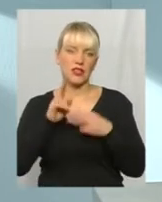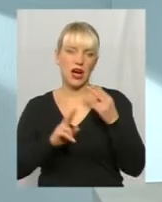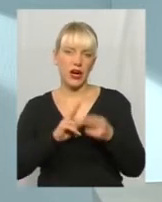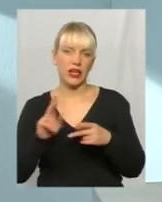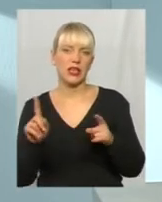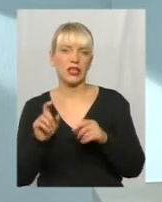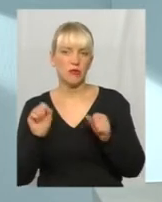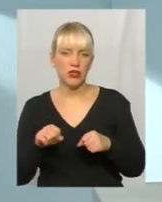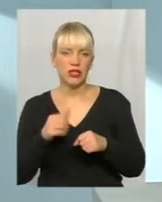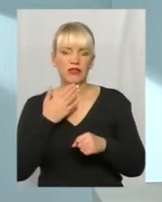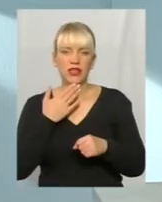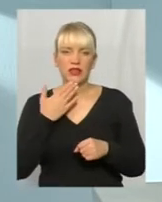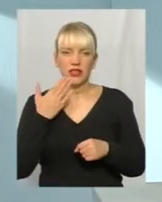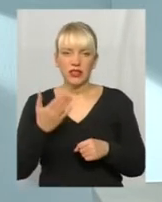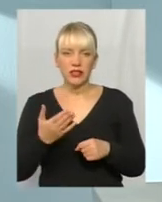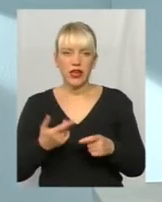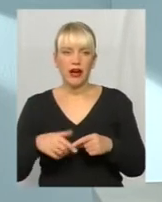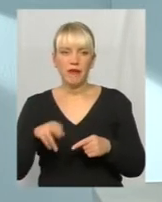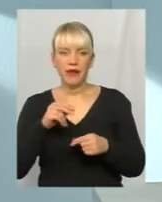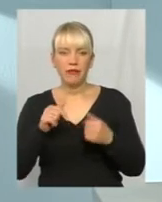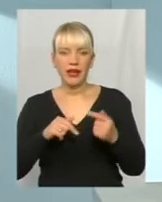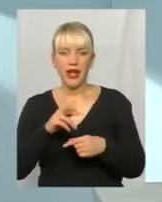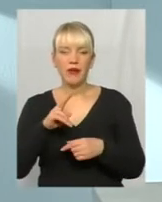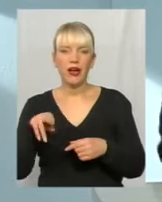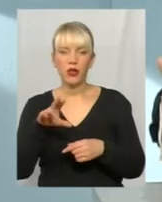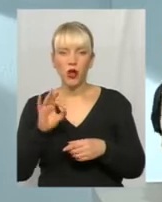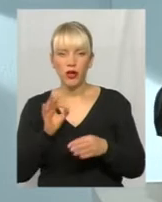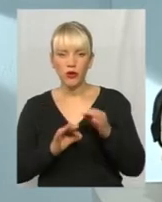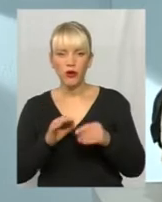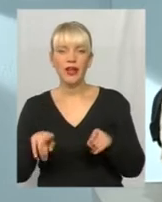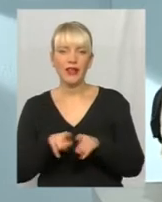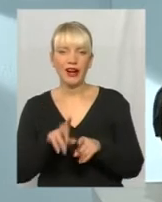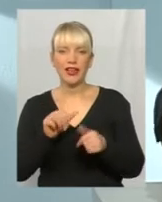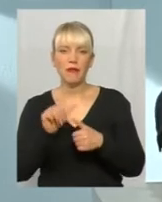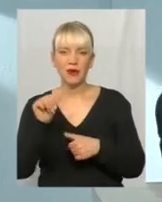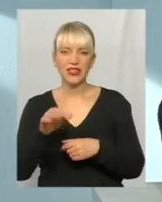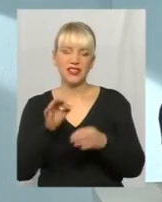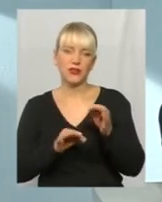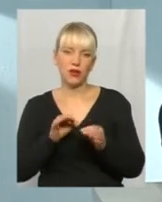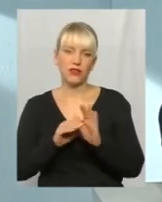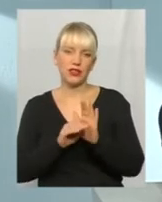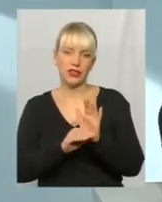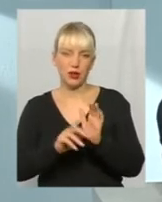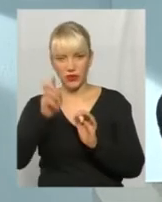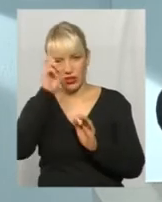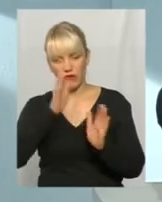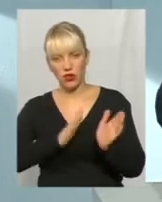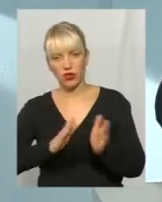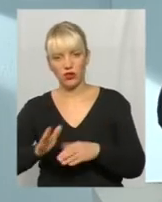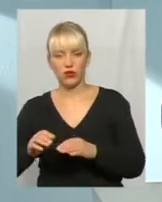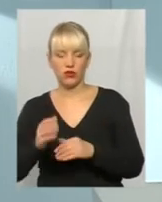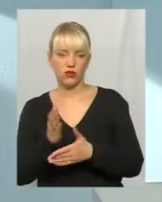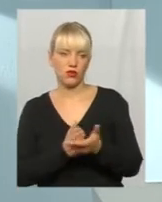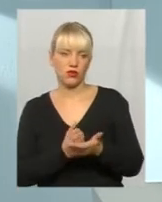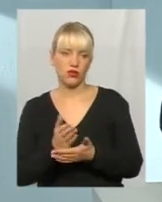з якими може звертатись підприємець, як до суду, так і позасудовою системою, до Державної регуляторної служби.